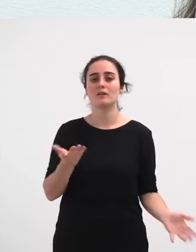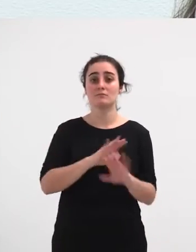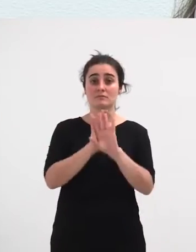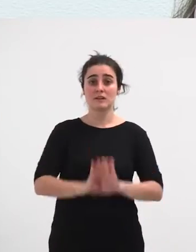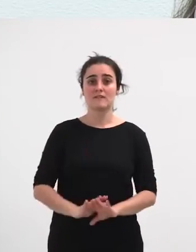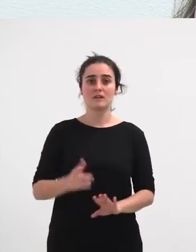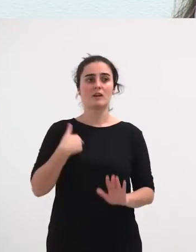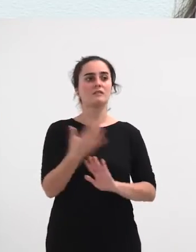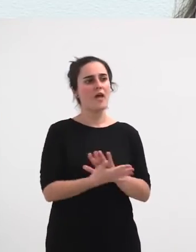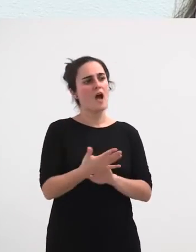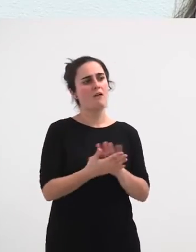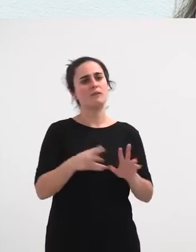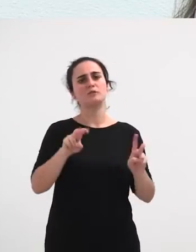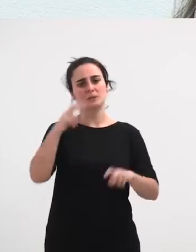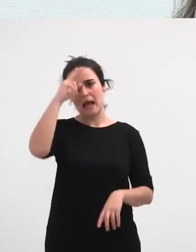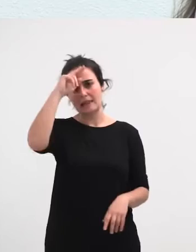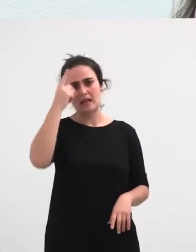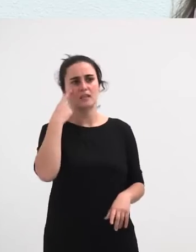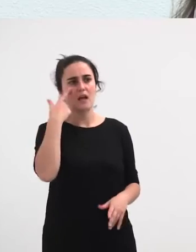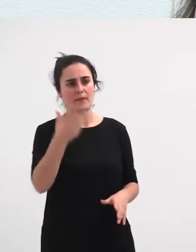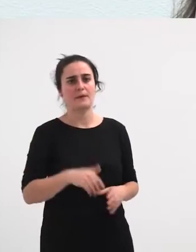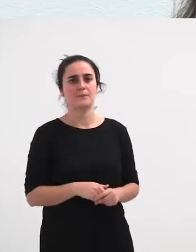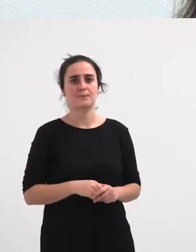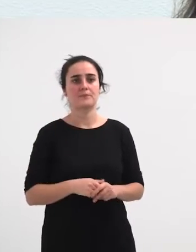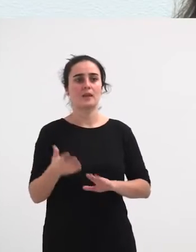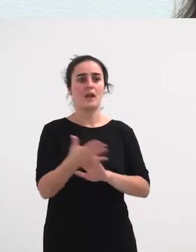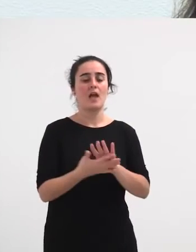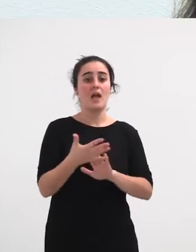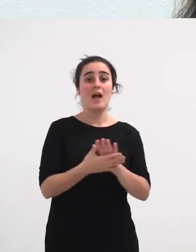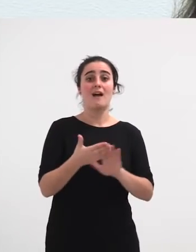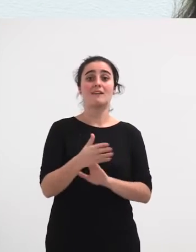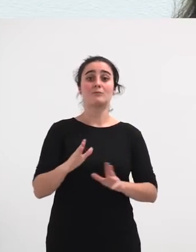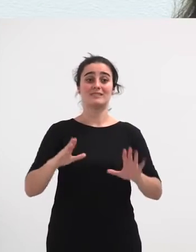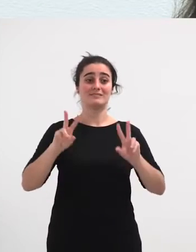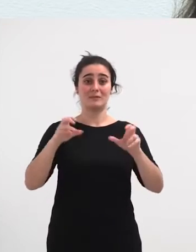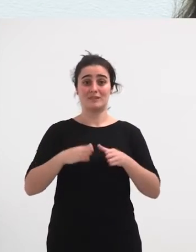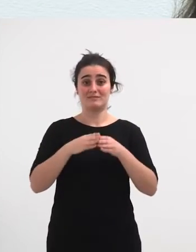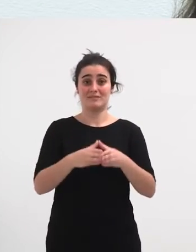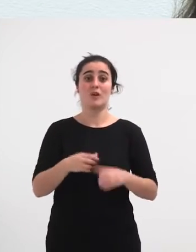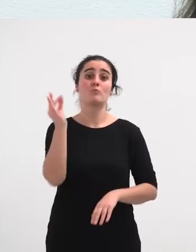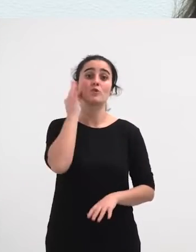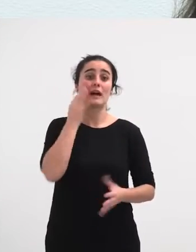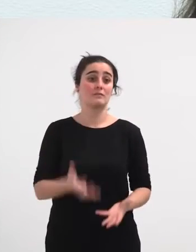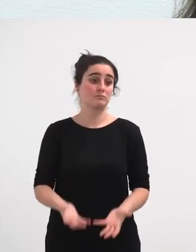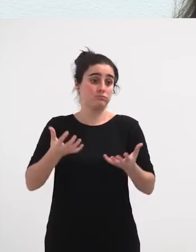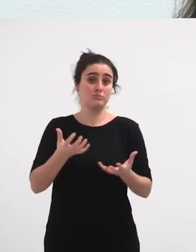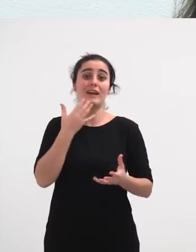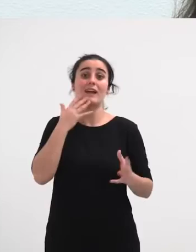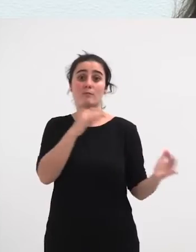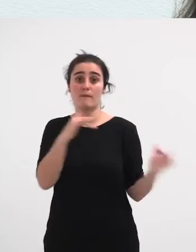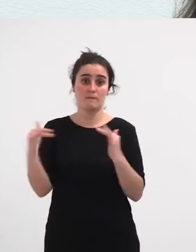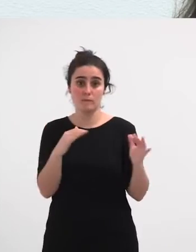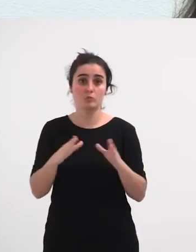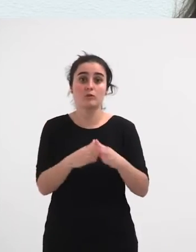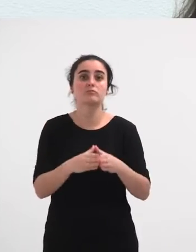guazen itzegitera atletiki buruz. Guazen itzegitera gabarratea atzeari buruz emakumeek irabazten dutenean. Guazen itzegitera